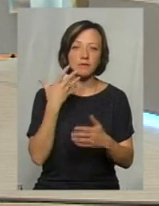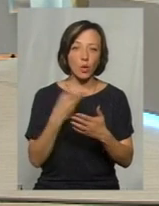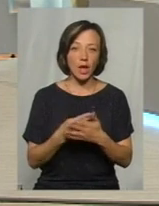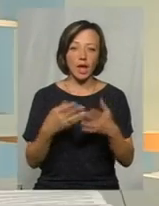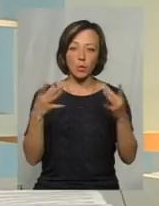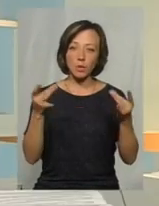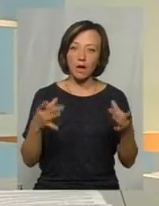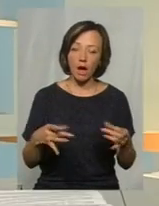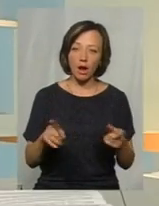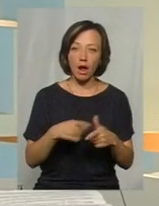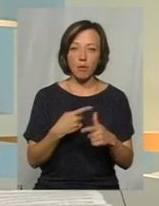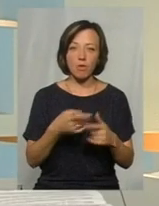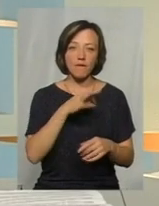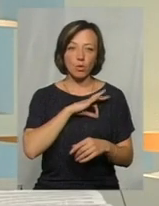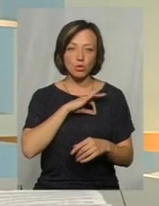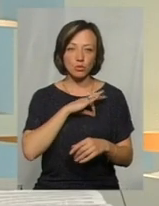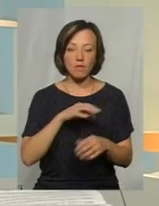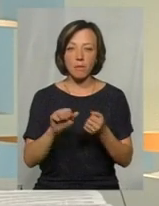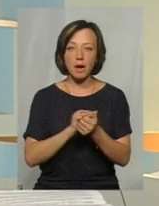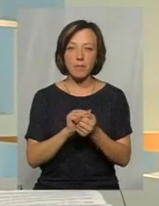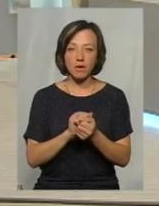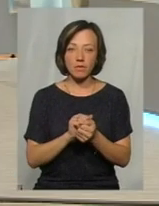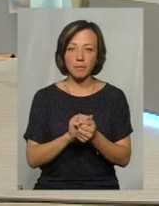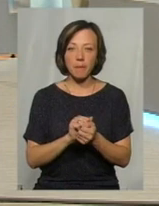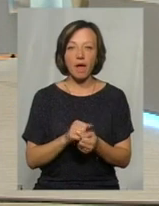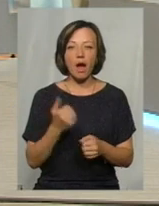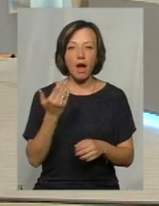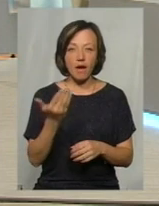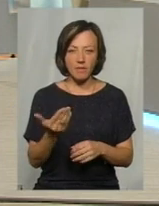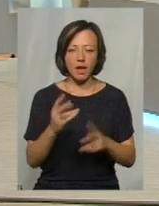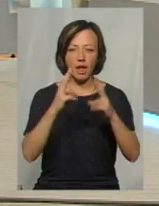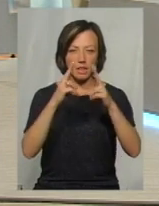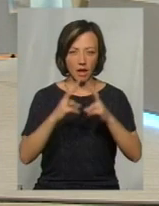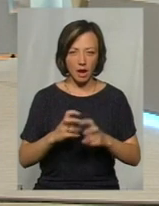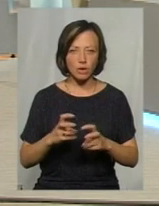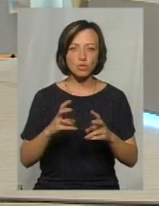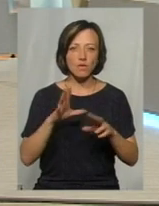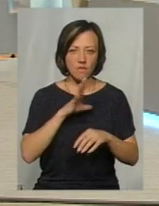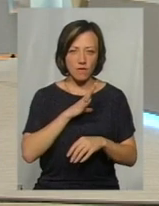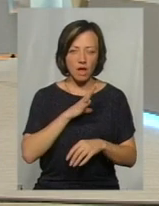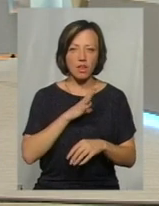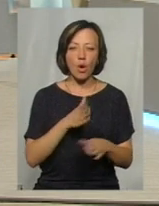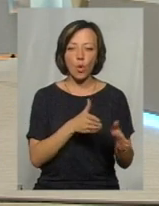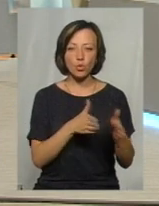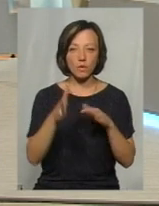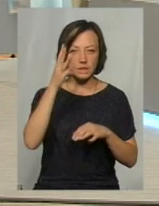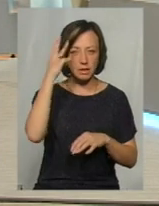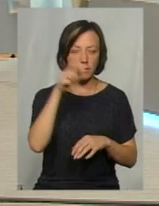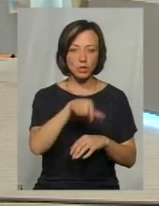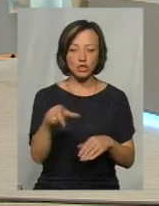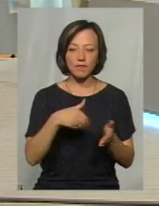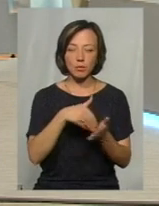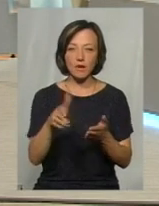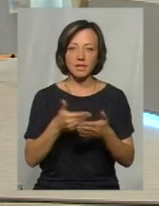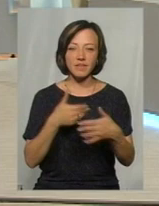тарою або використовувати паперові. А, можливо, аналізували вже готовність хмельничан відмовлятися від поліетилену,